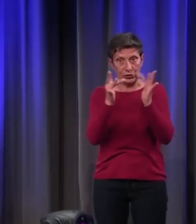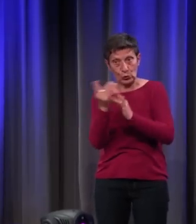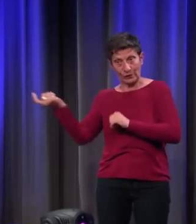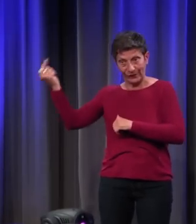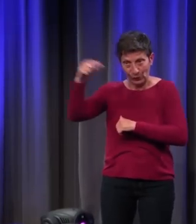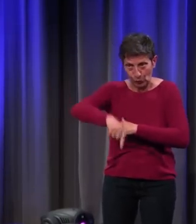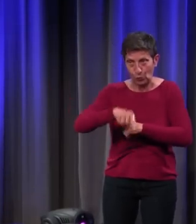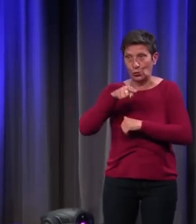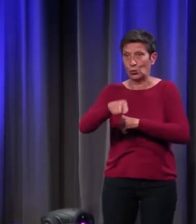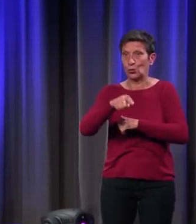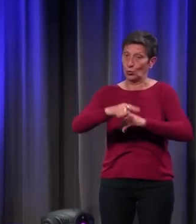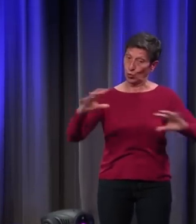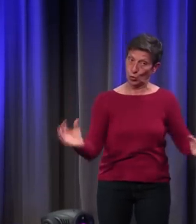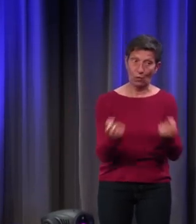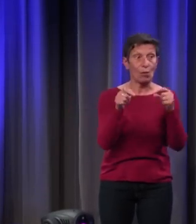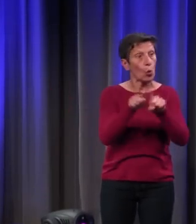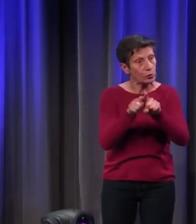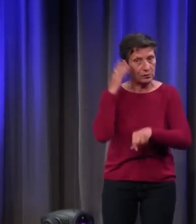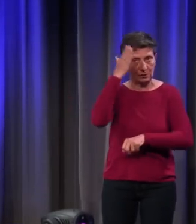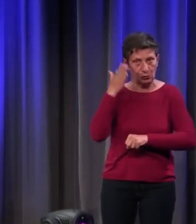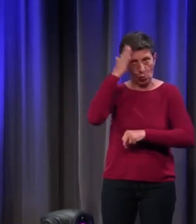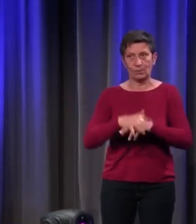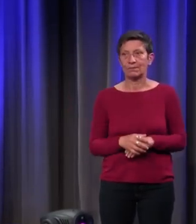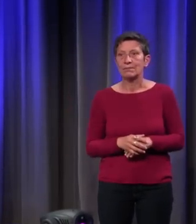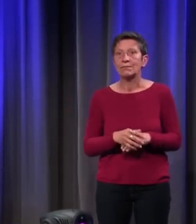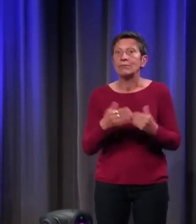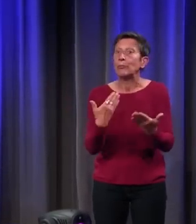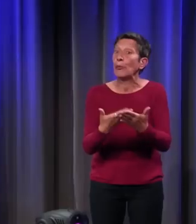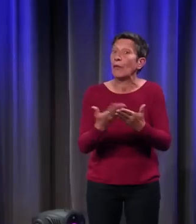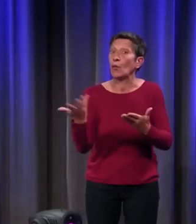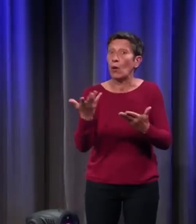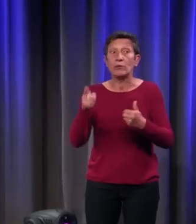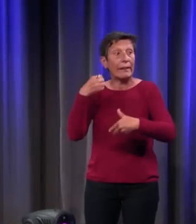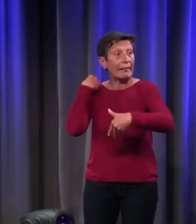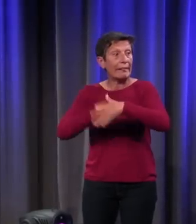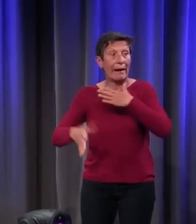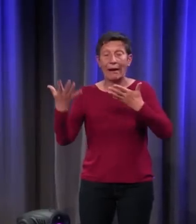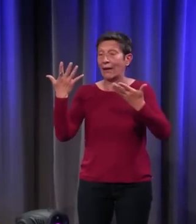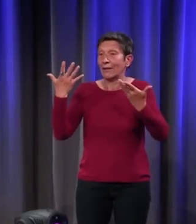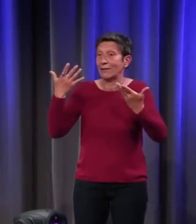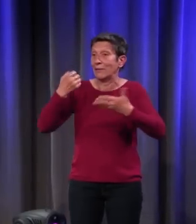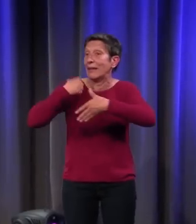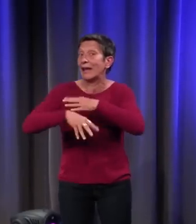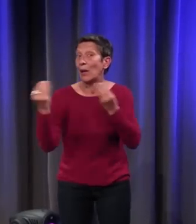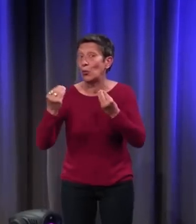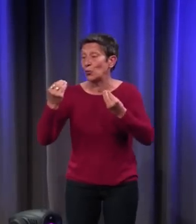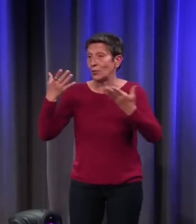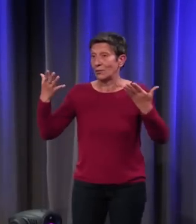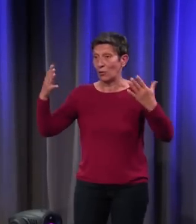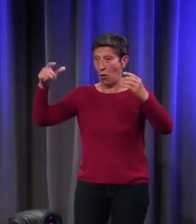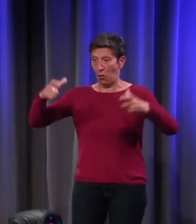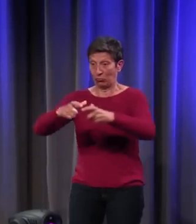sur Terre sauver aussi les animaux. La preuve, c'est qu'il est né dans une étable. » ça, ça semble une preuve absolument